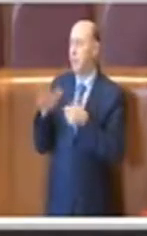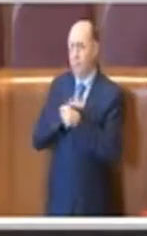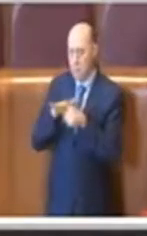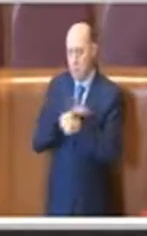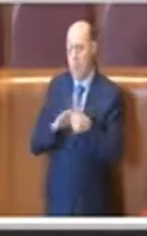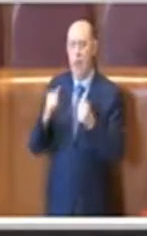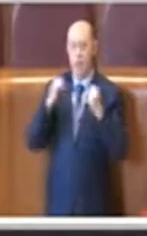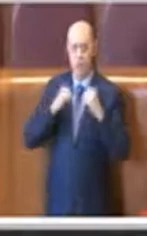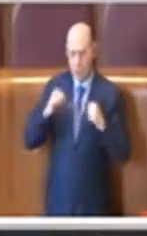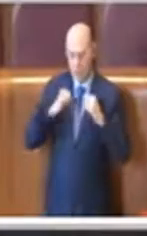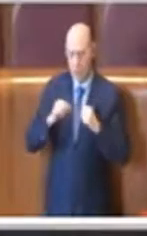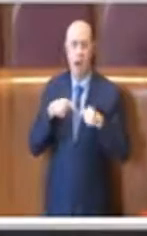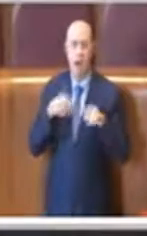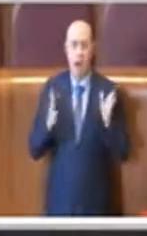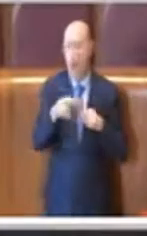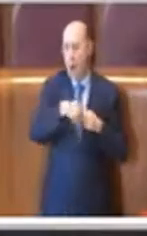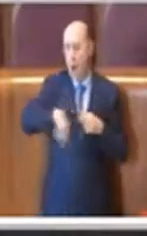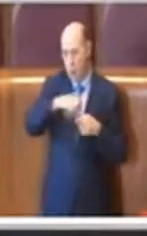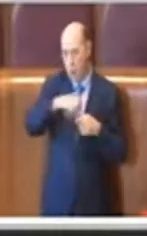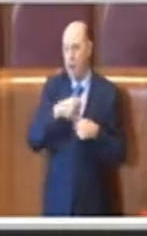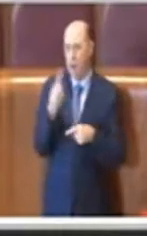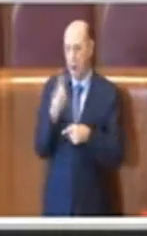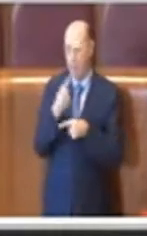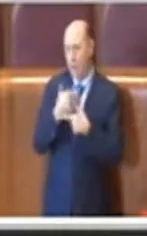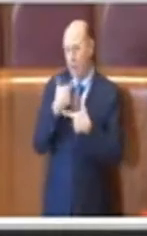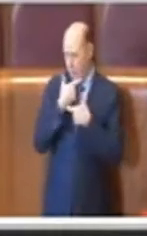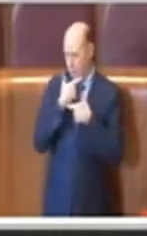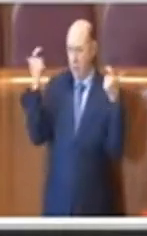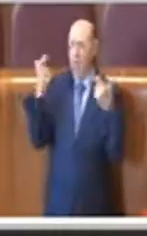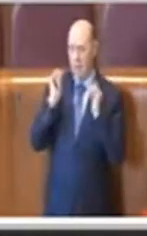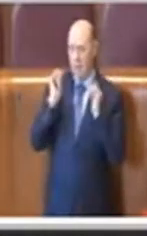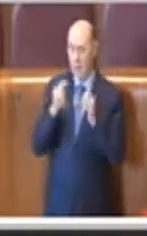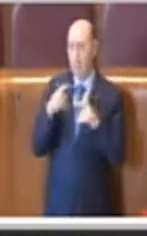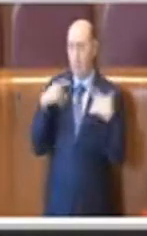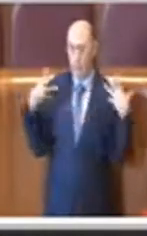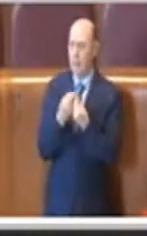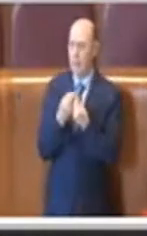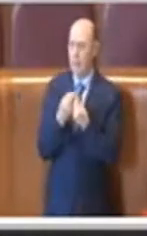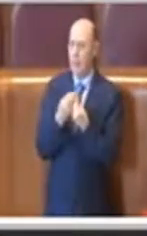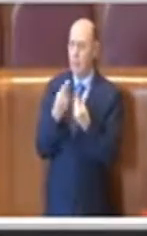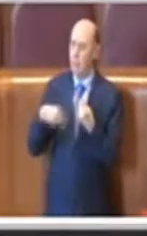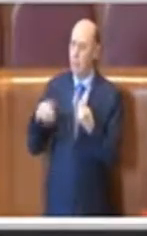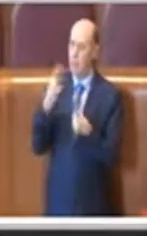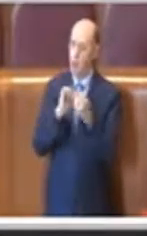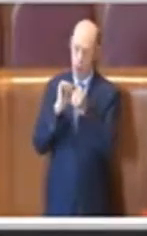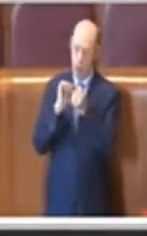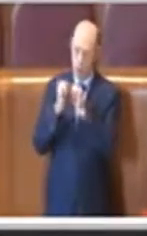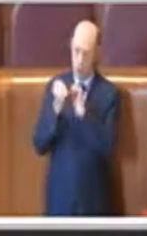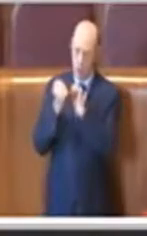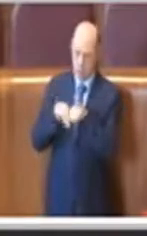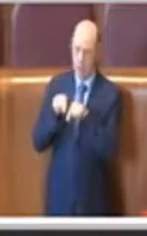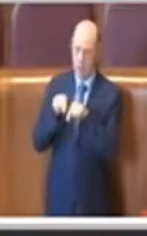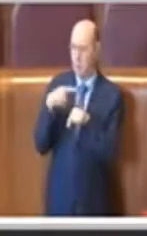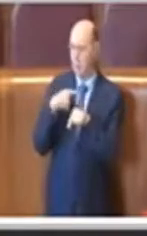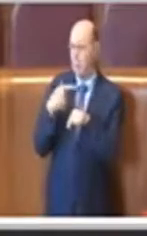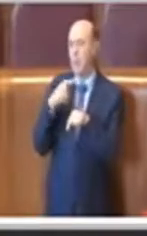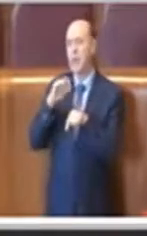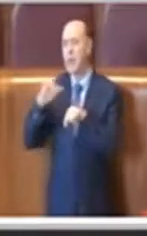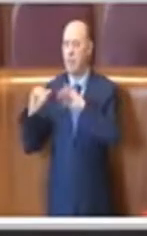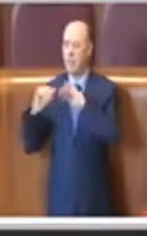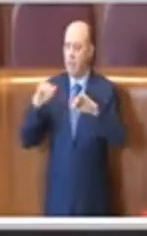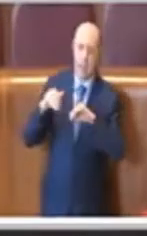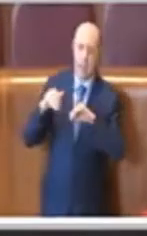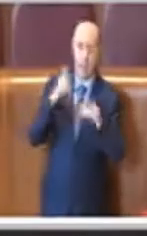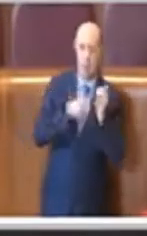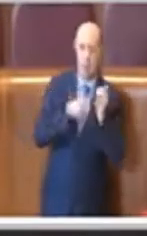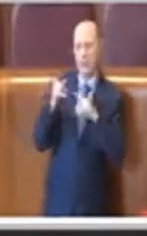l'aula è bene che si faccia sentire e vedere unita in questa battaglia senza differenze tra una forza